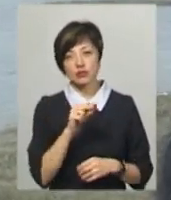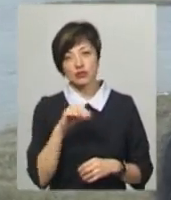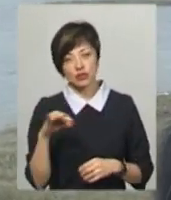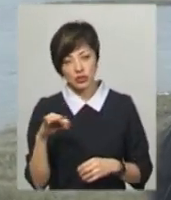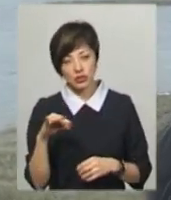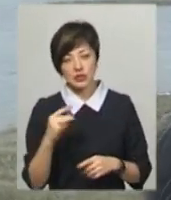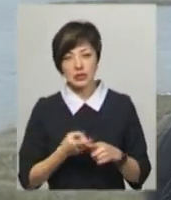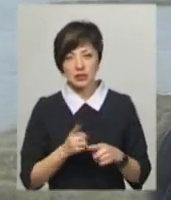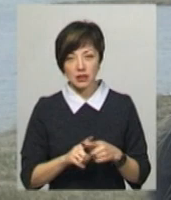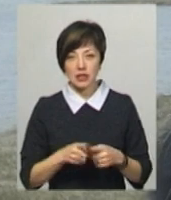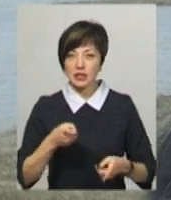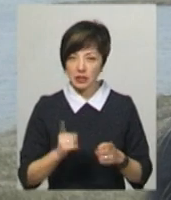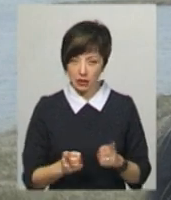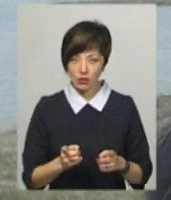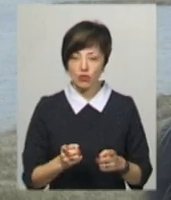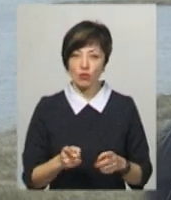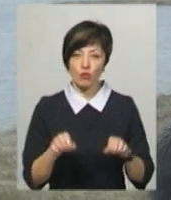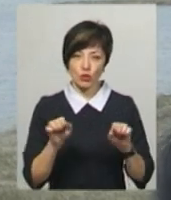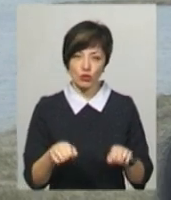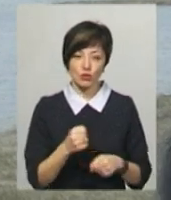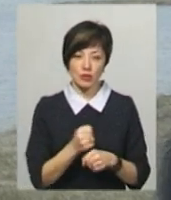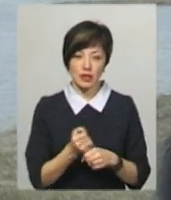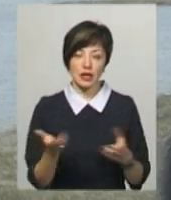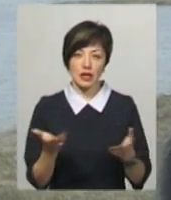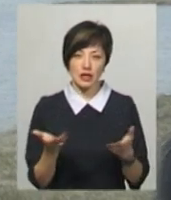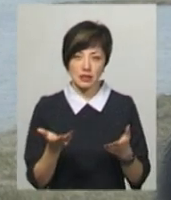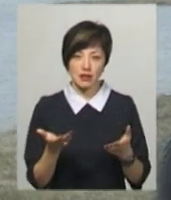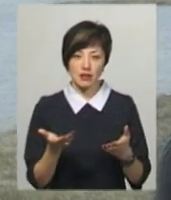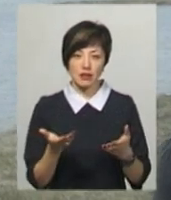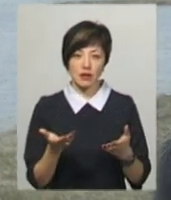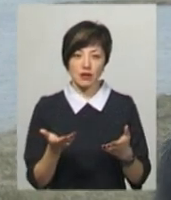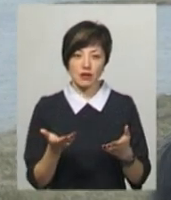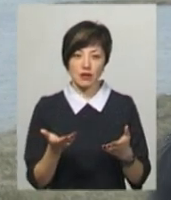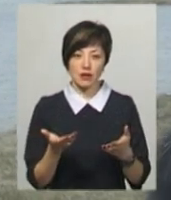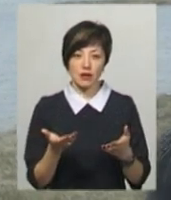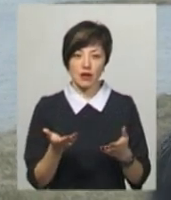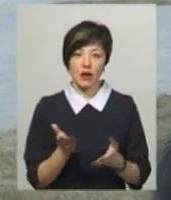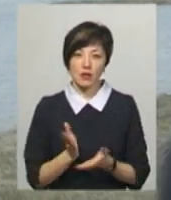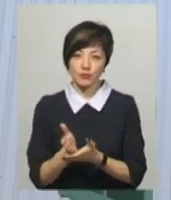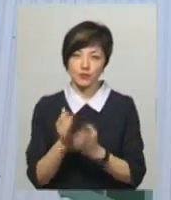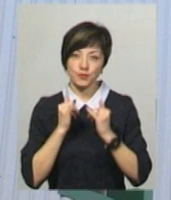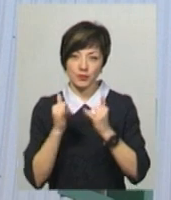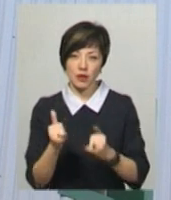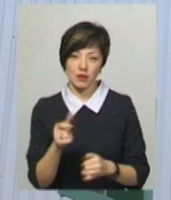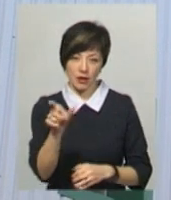вони дійсно можуть зробити якийсь певний фідбек у сторону свого клієнта.